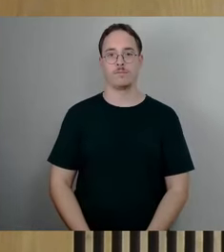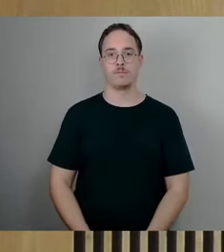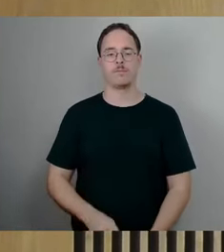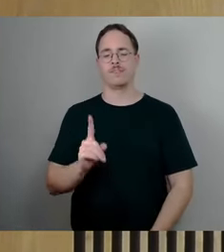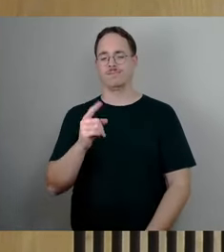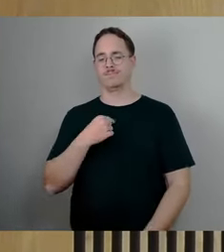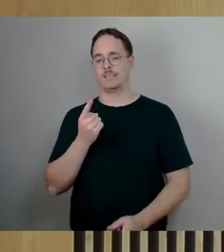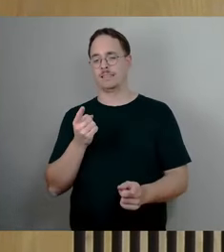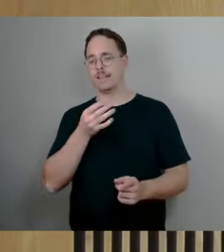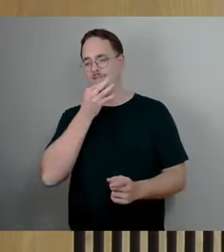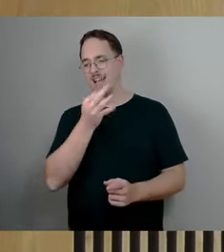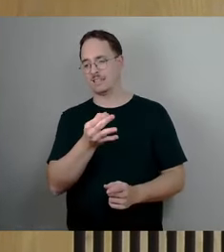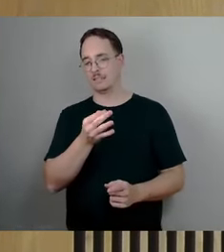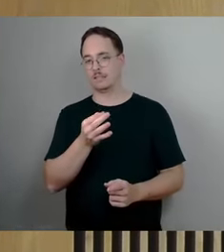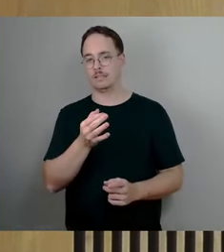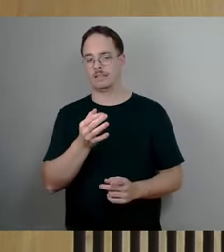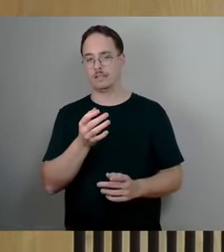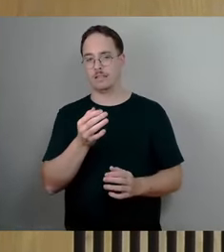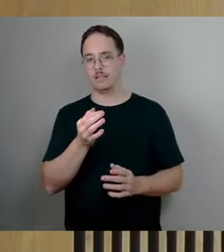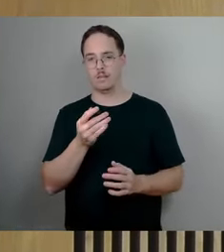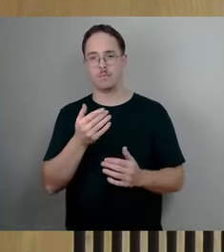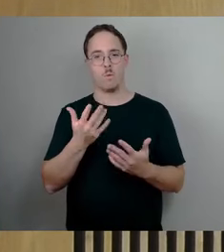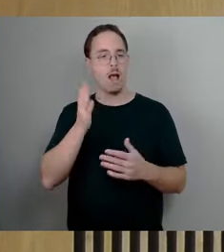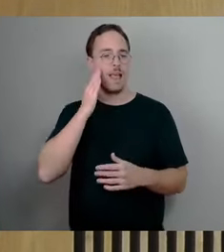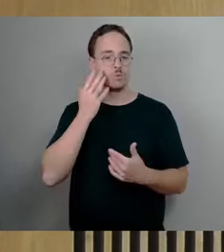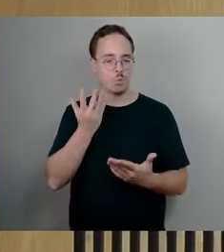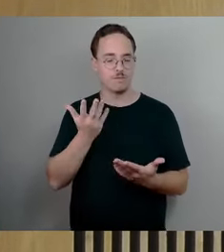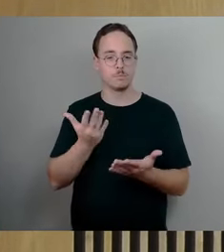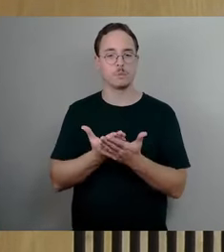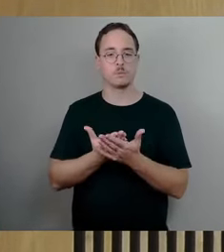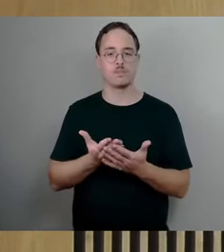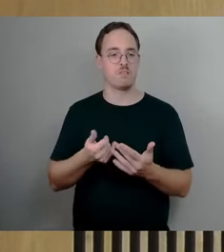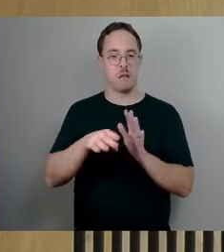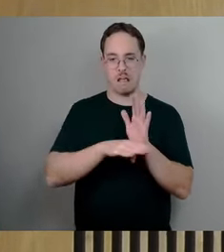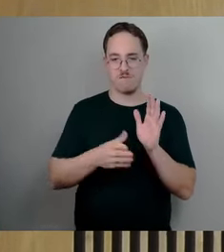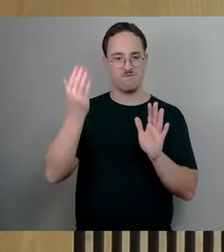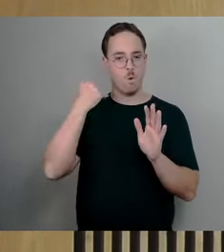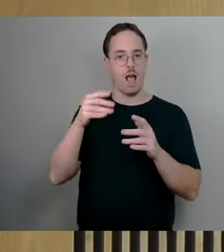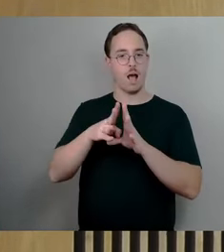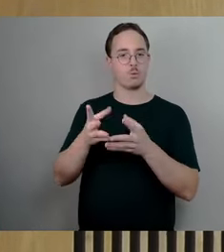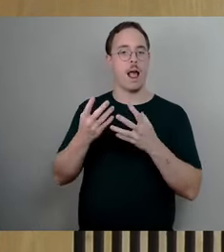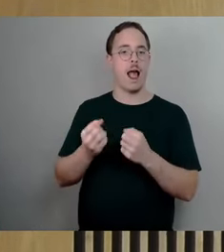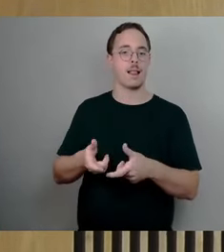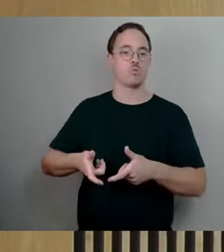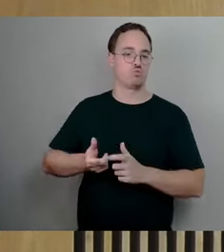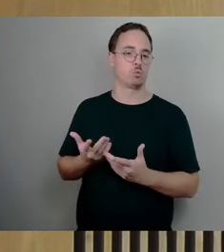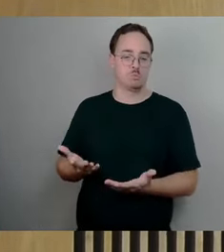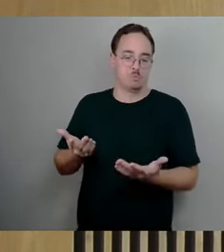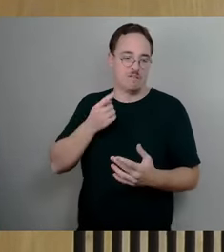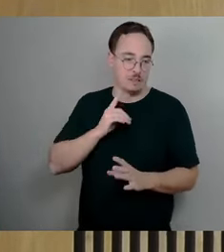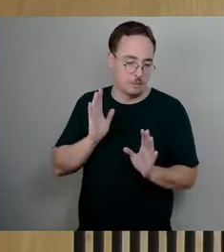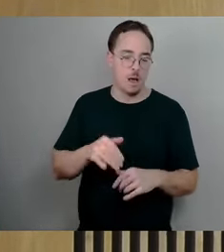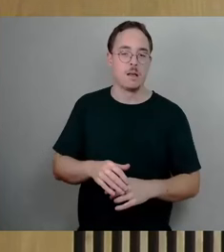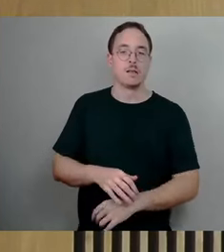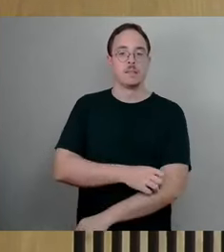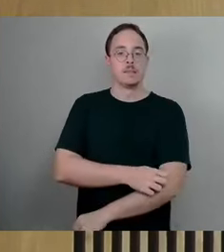Soweit wie ich das kenne und wie die Regeln bisher im Haushaltsausschuss auch immer gewesen sind, auch bei diesem Programm, muss man klare Aussagen zur